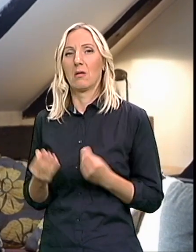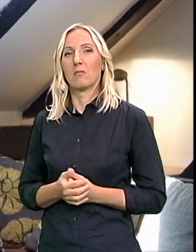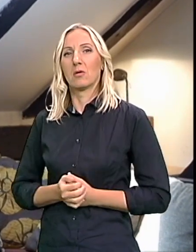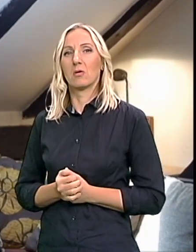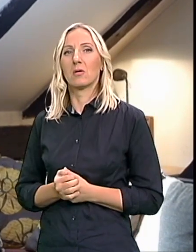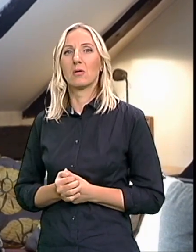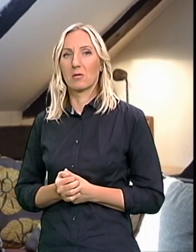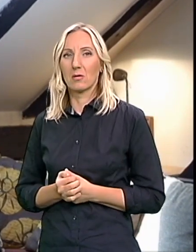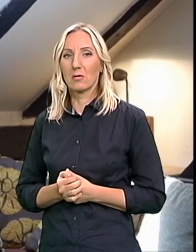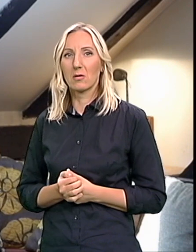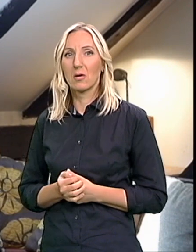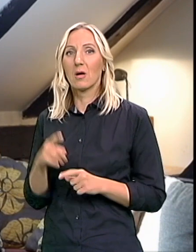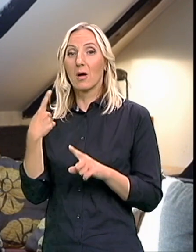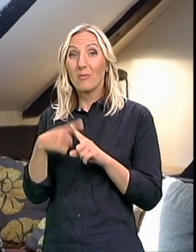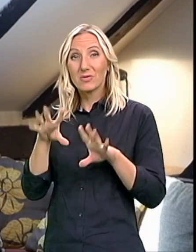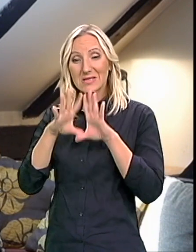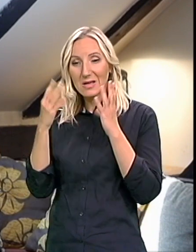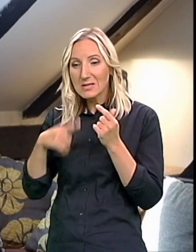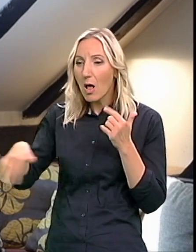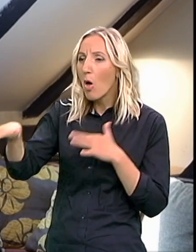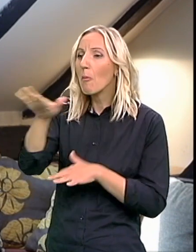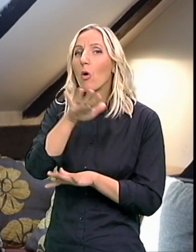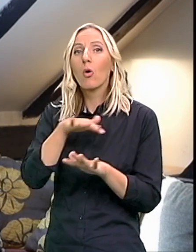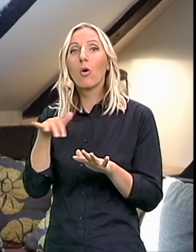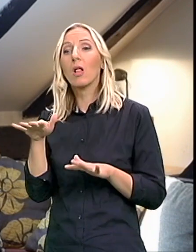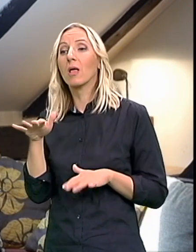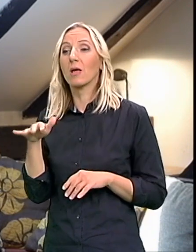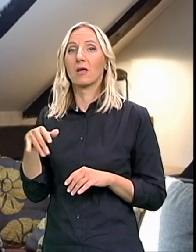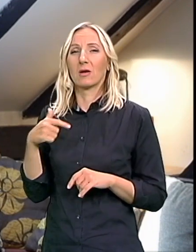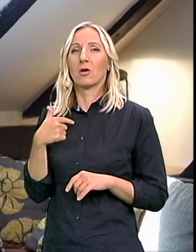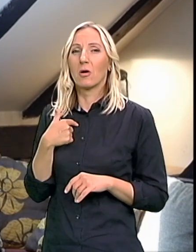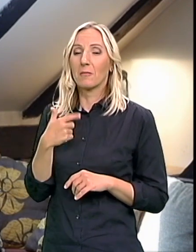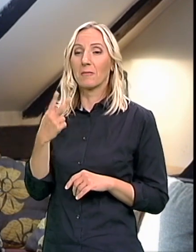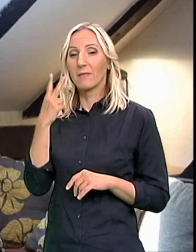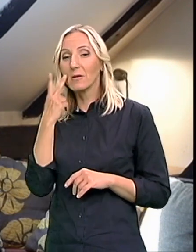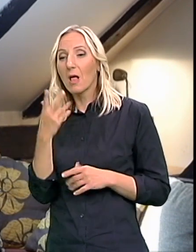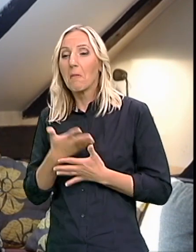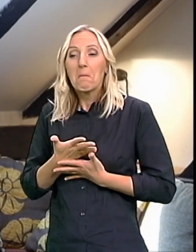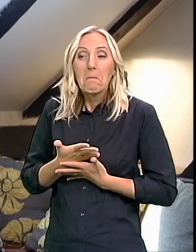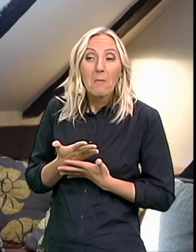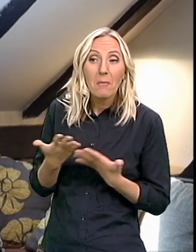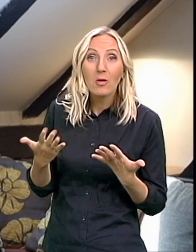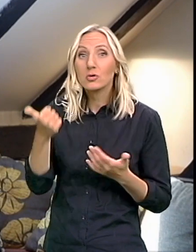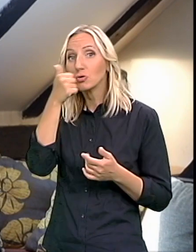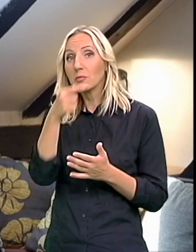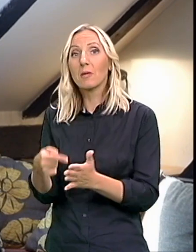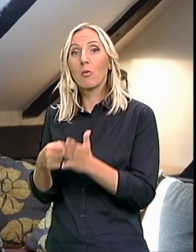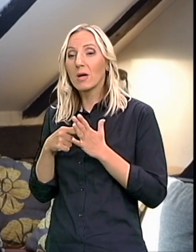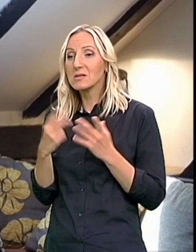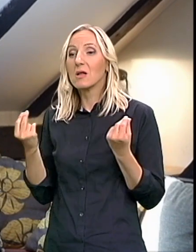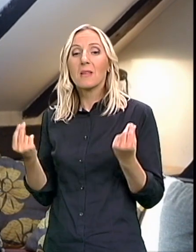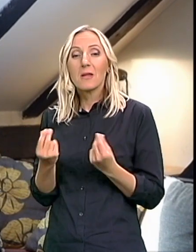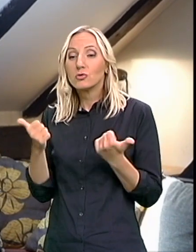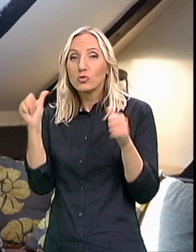Sa celom okolinom njenom Gledali da nam bilo šta što bi možda pokazalo Da nešto